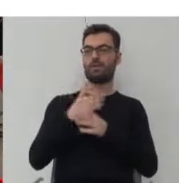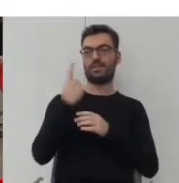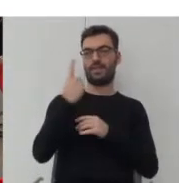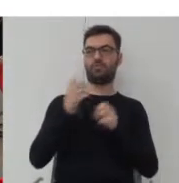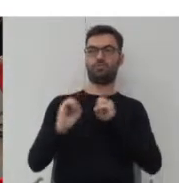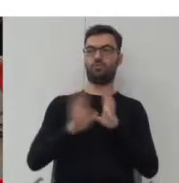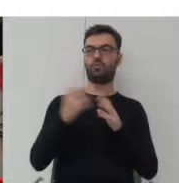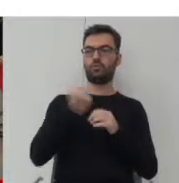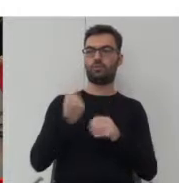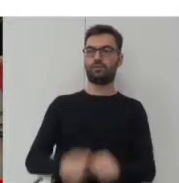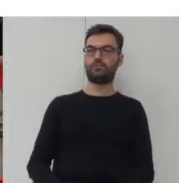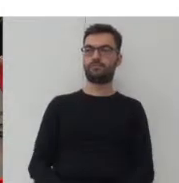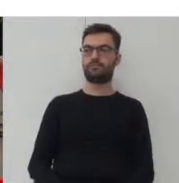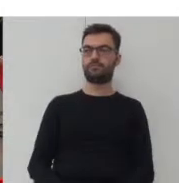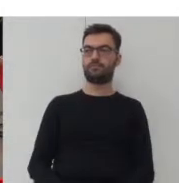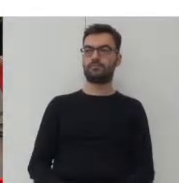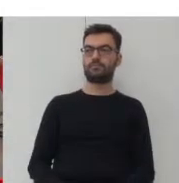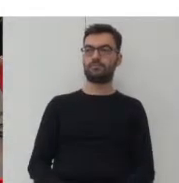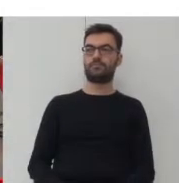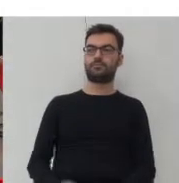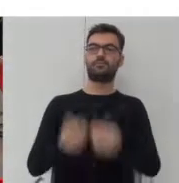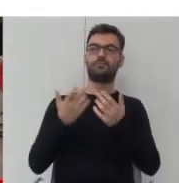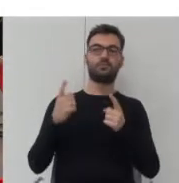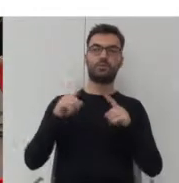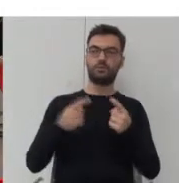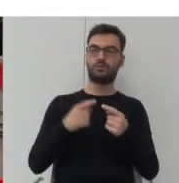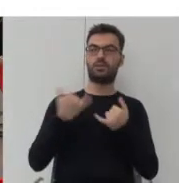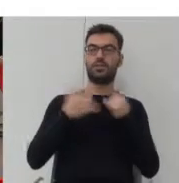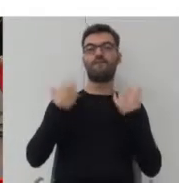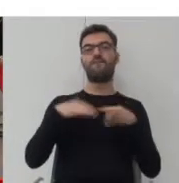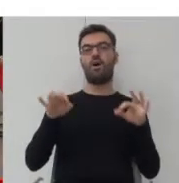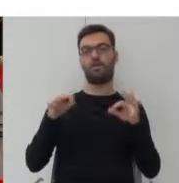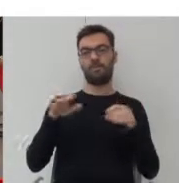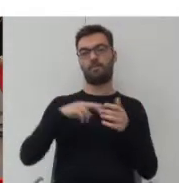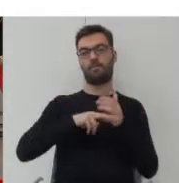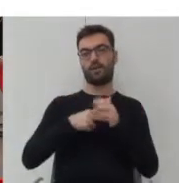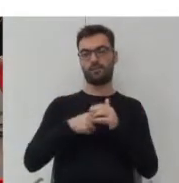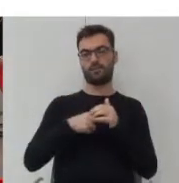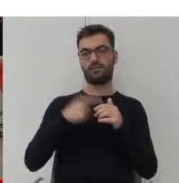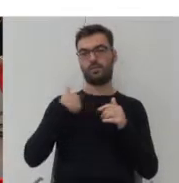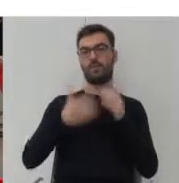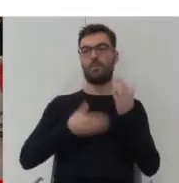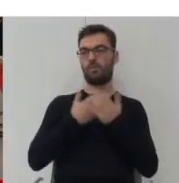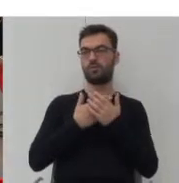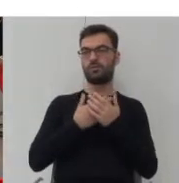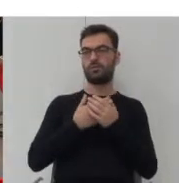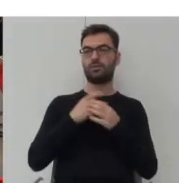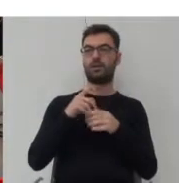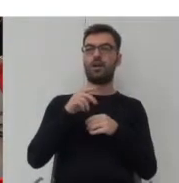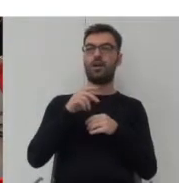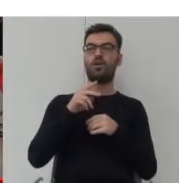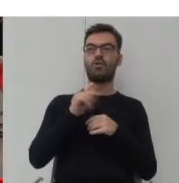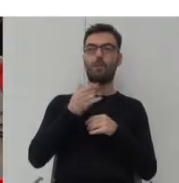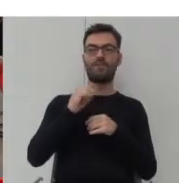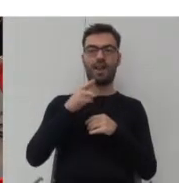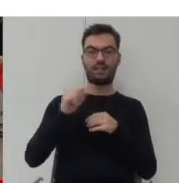sposobowi użytkowania. Czyli wobec wolnego planu proponuje ideę poliwalencji, czyli w pełni